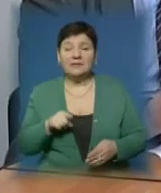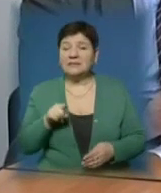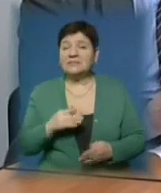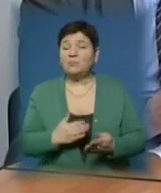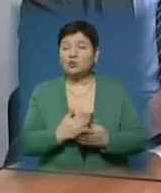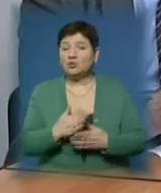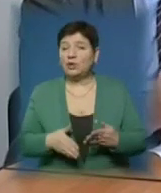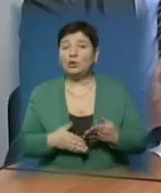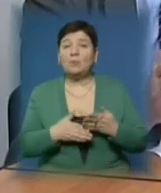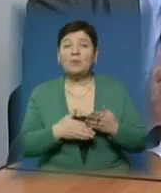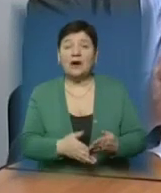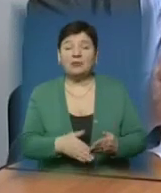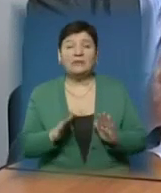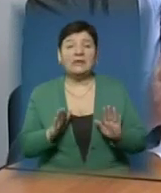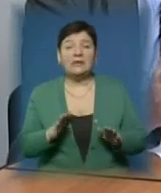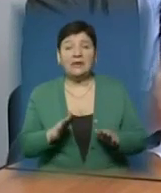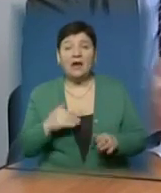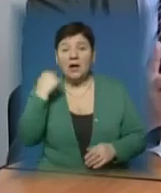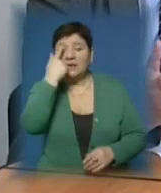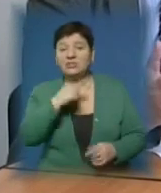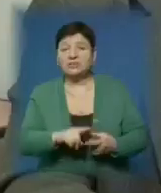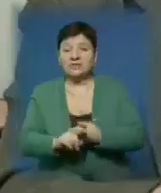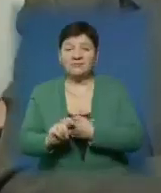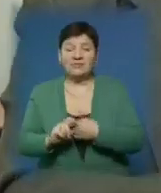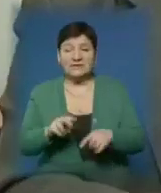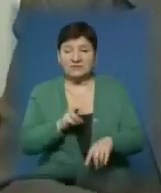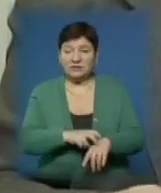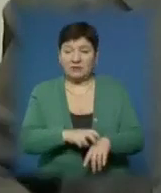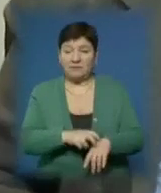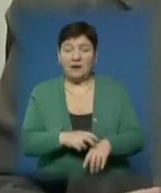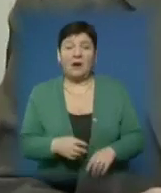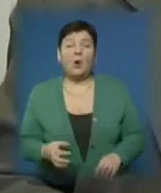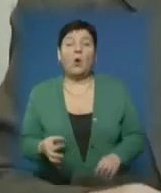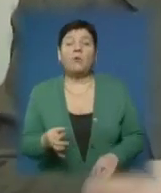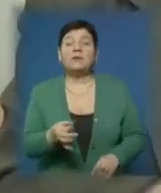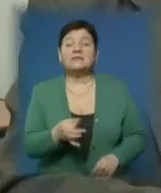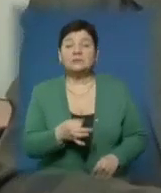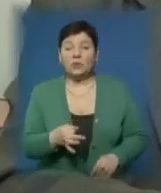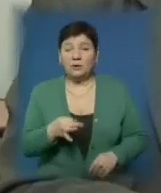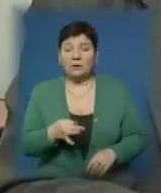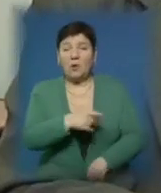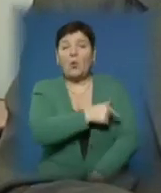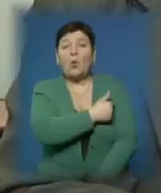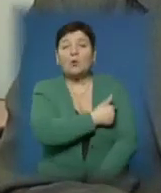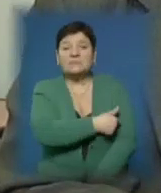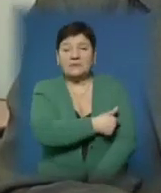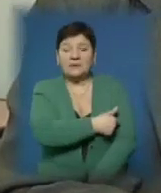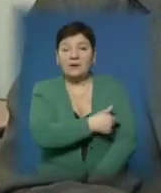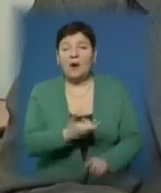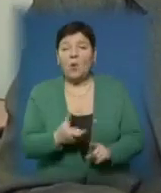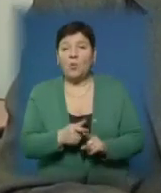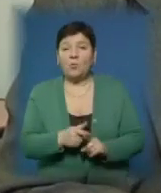послуги допомагають тільки особисті зв'язки з лікарями. Обласний госпіталь, він дуже